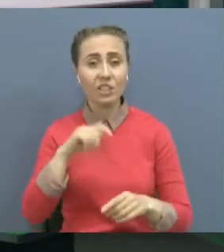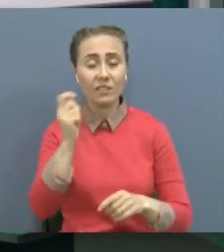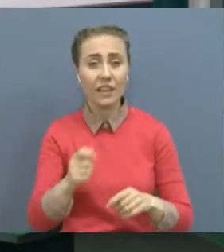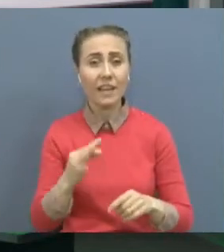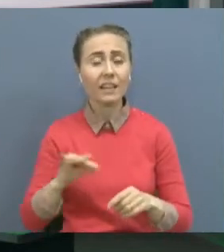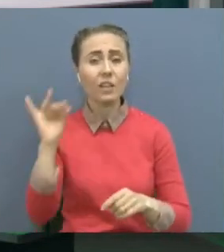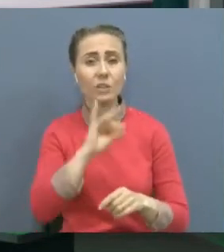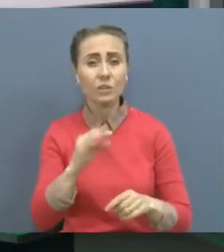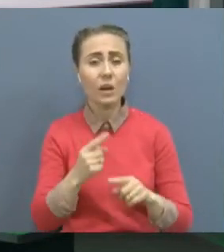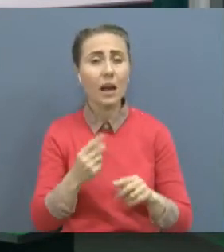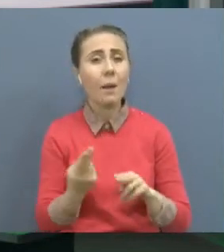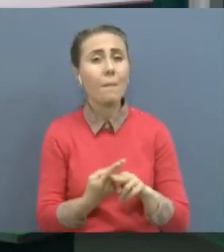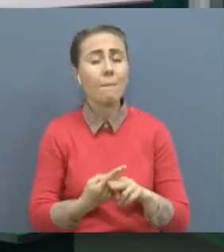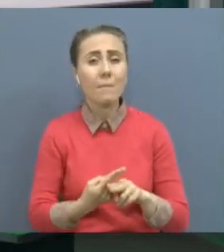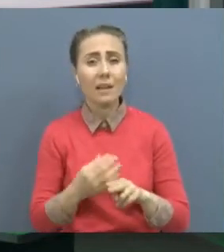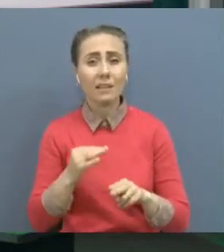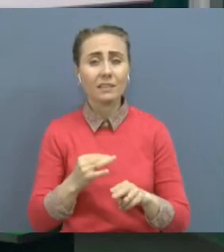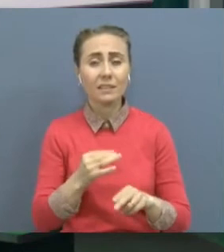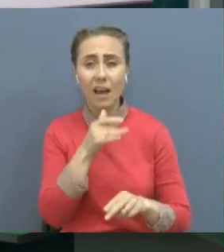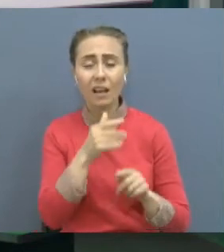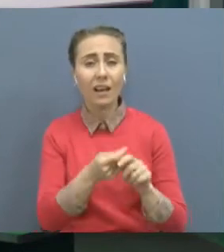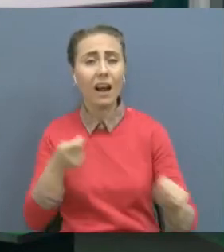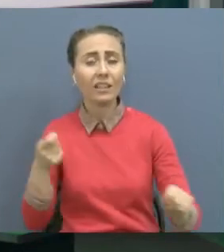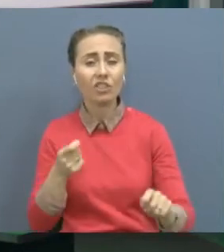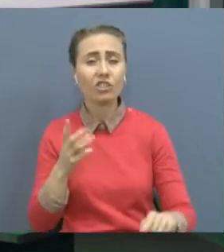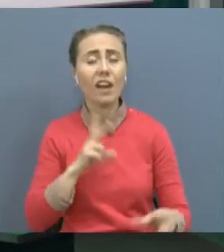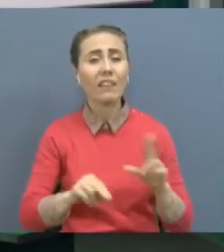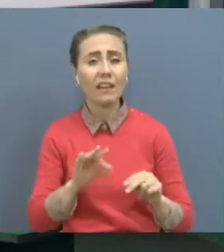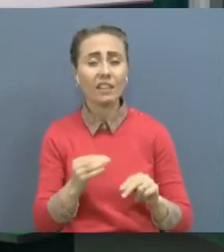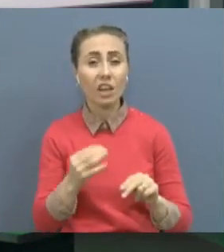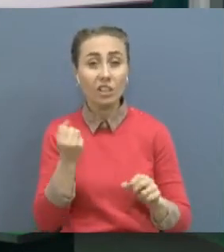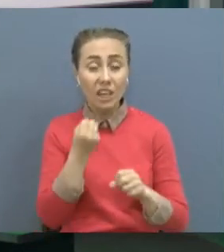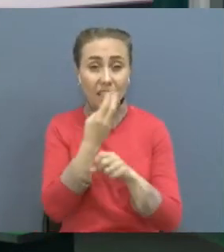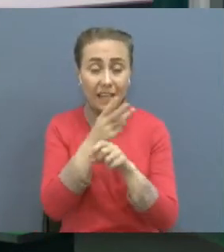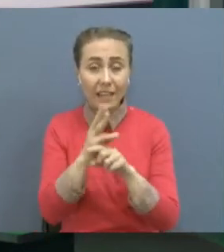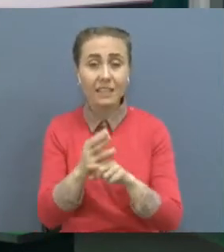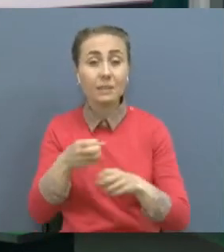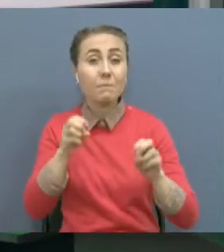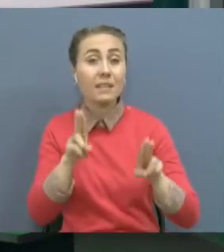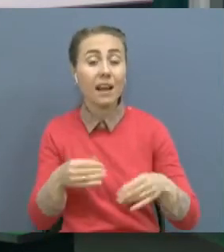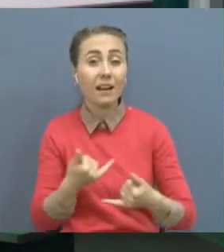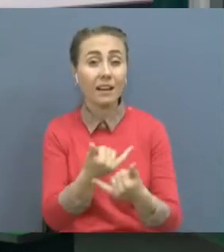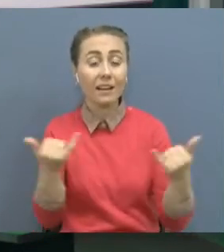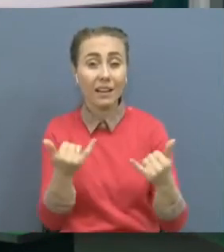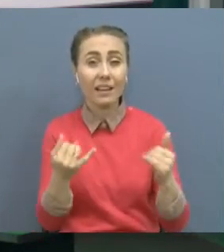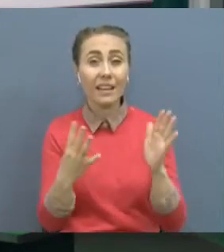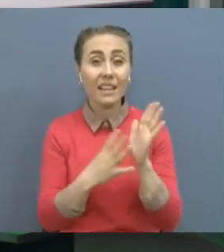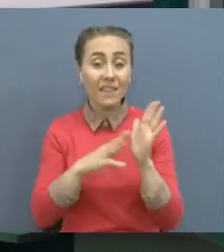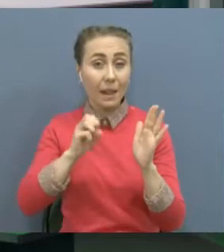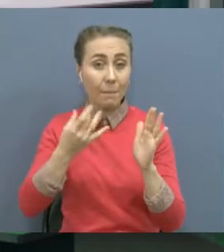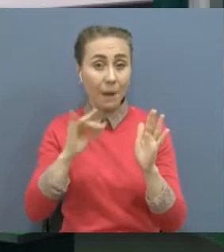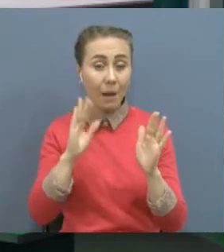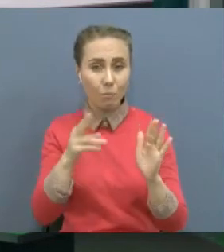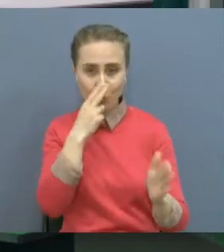жаңгерлердің есімі олардың майдандағы жаңгешті ерліктері. 9-шы мамыр гүні көкшетелер насындағы арнайы жобада баш